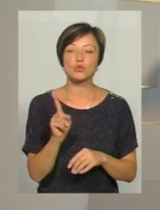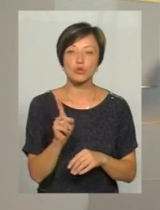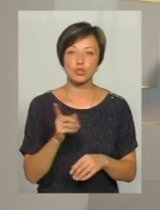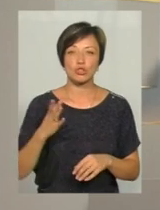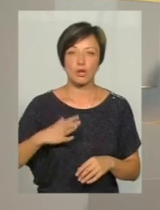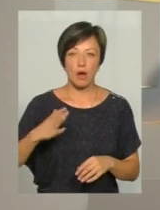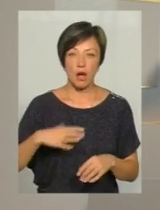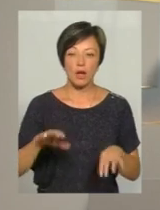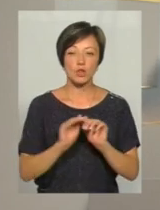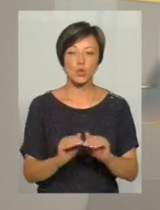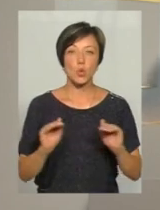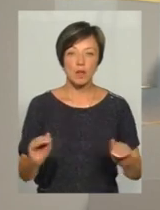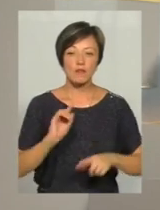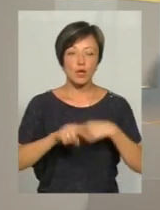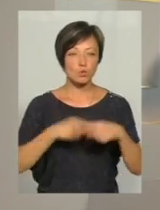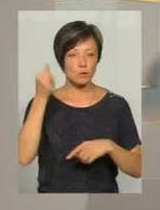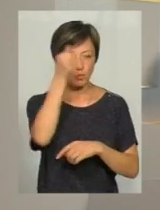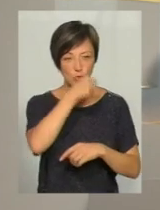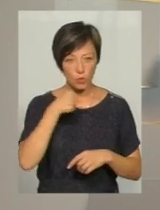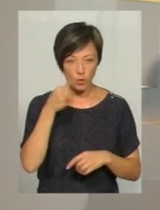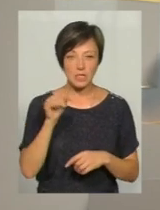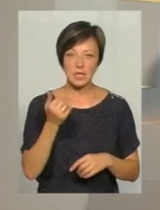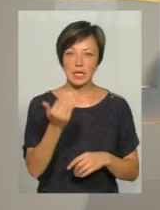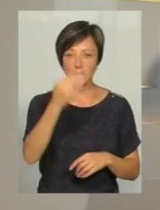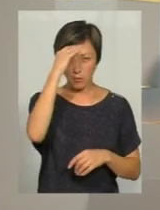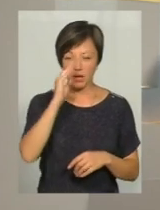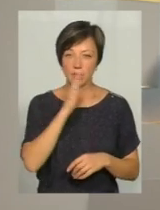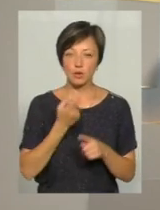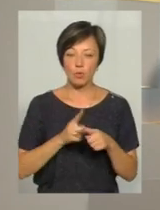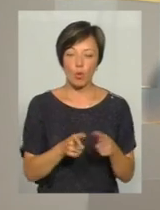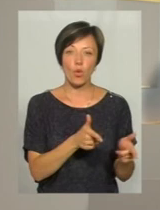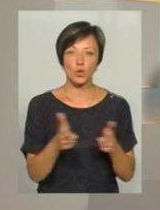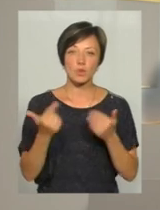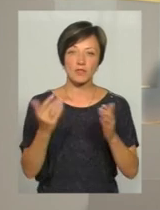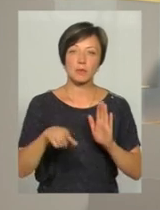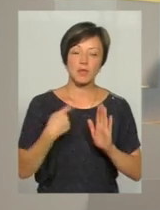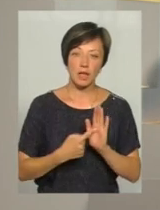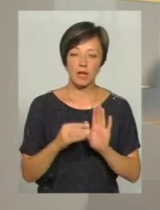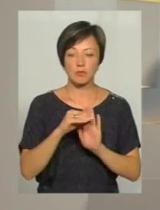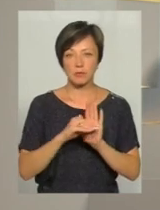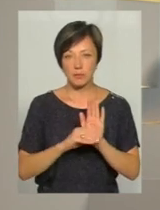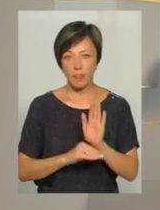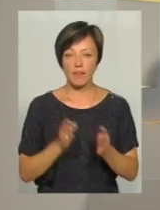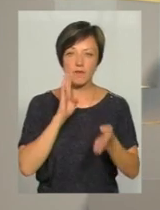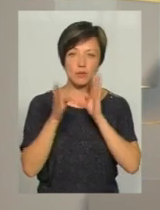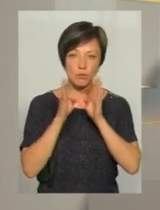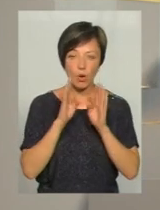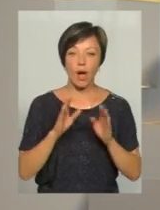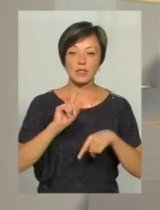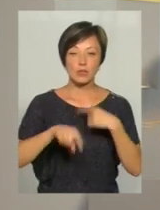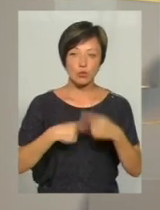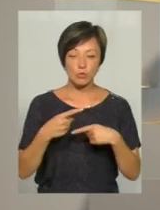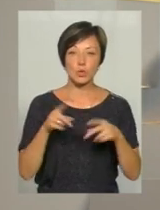школярів вже у наступному році і їх батьків. Тому готуйте ваші питання, дописуйте у соцмережі Фейсбук, а з